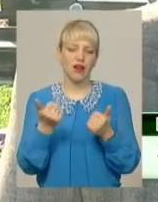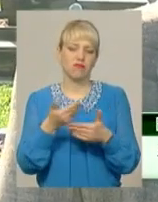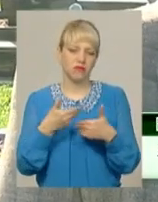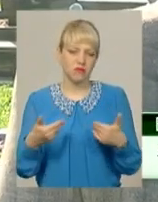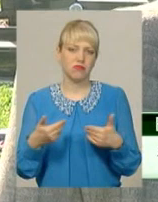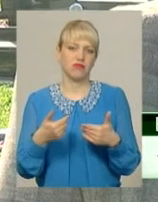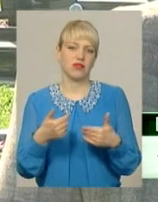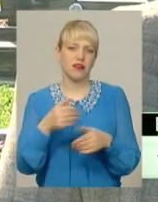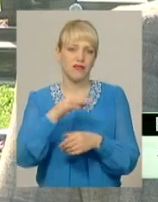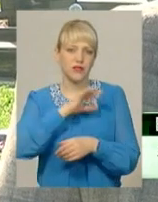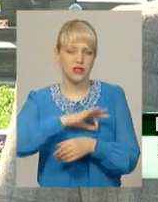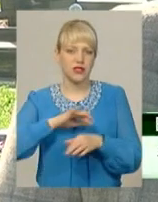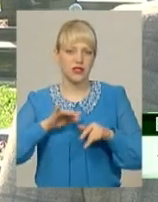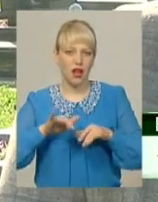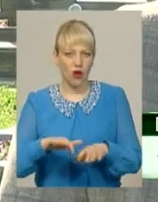в певних заходів.